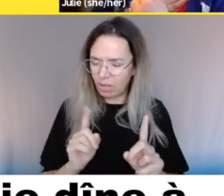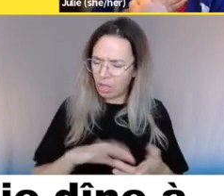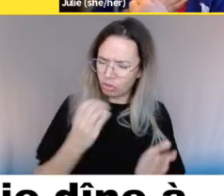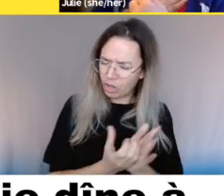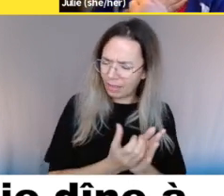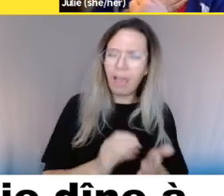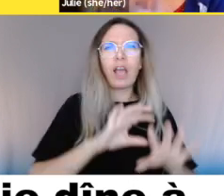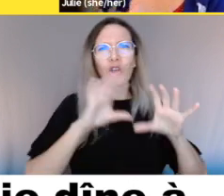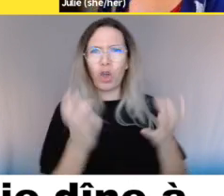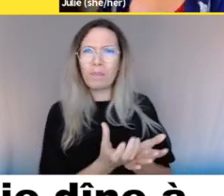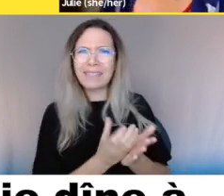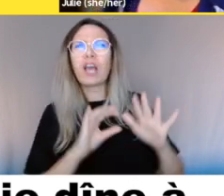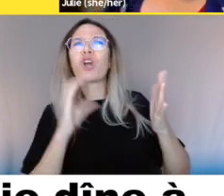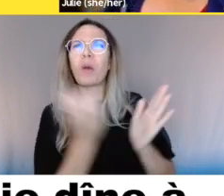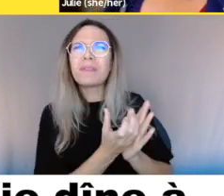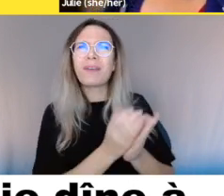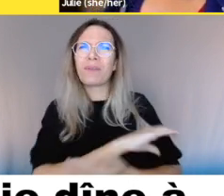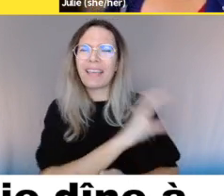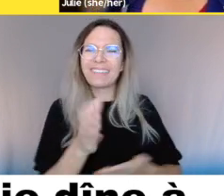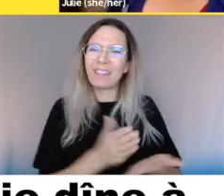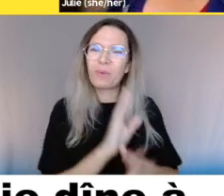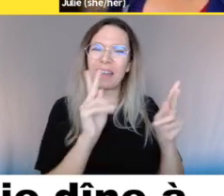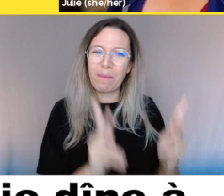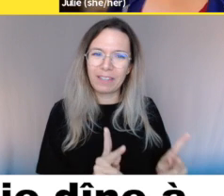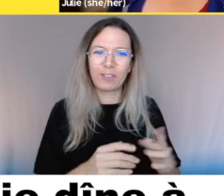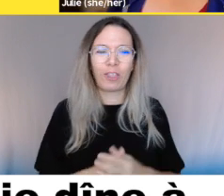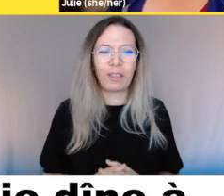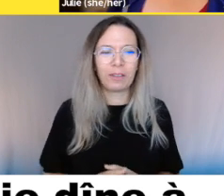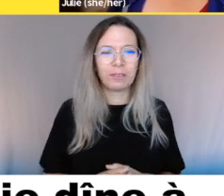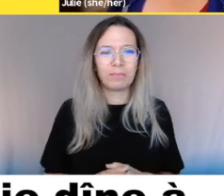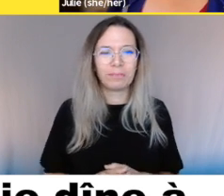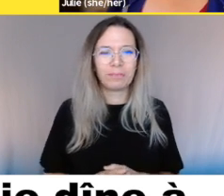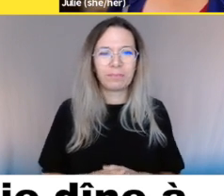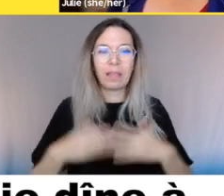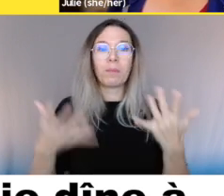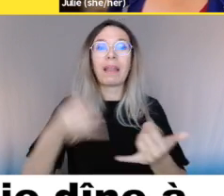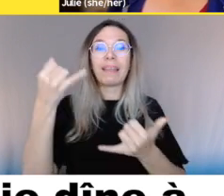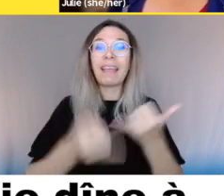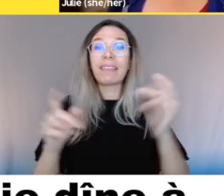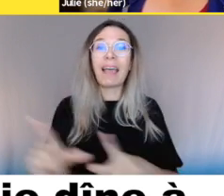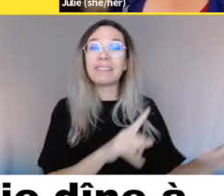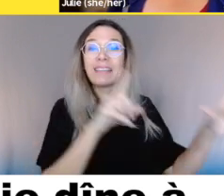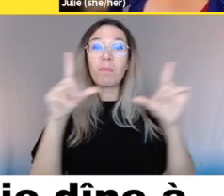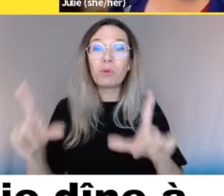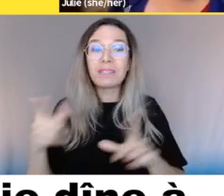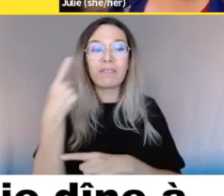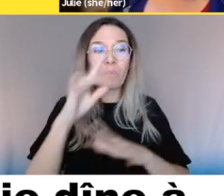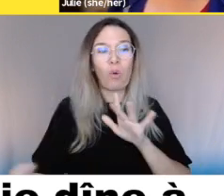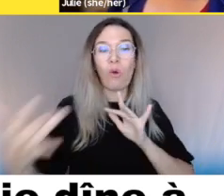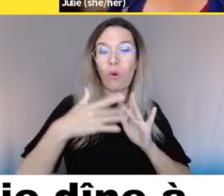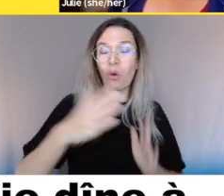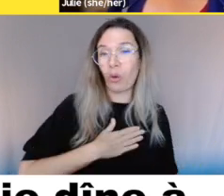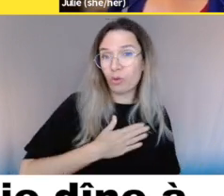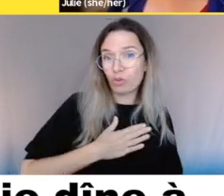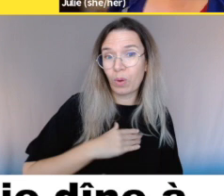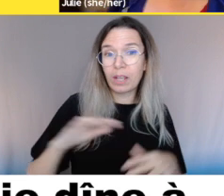En somme, lorsque vous magasinez ou sortez au restaurant et vous rencontrez un point de vente inaccessible, vous êtes en droit de